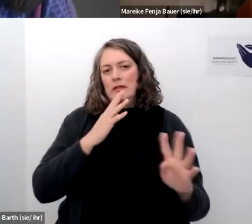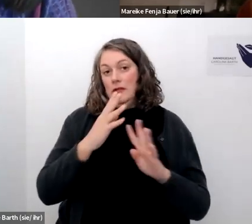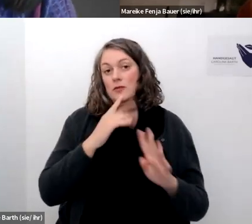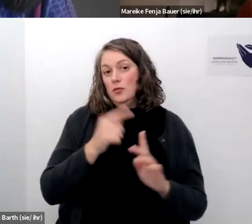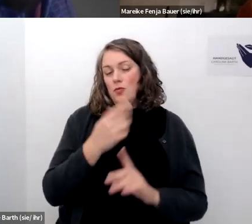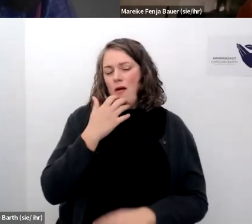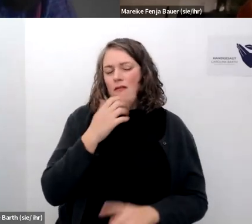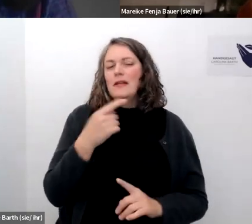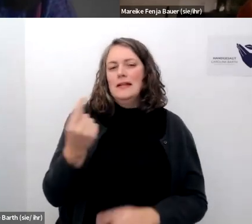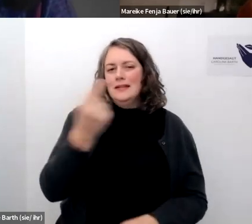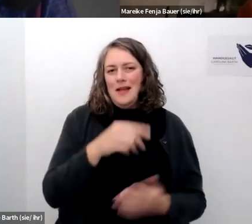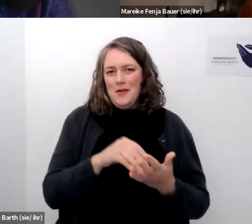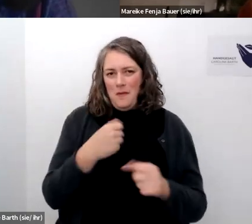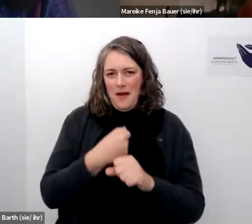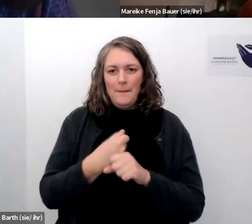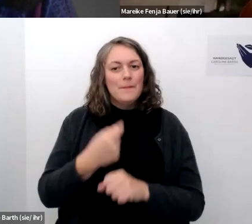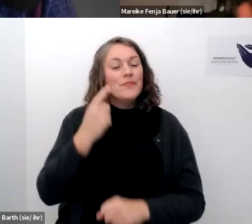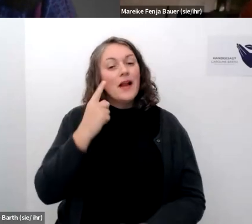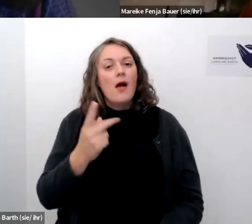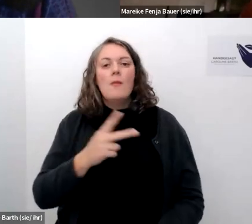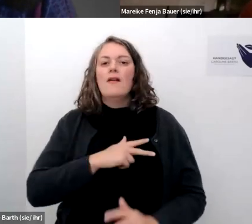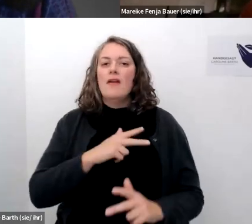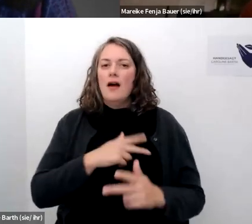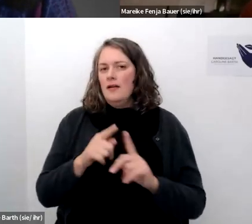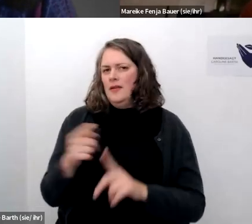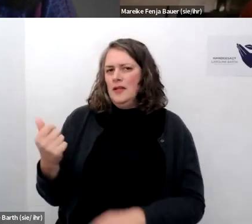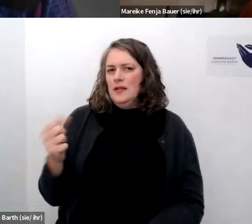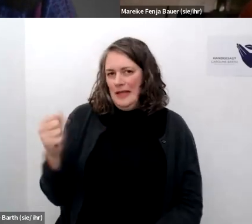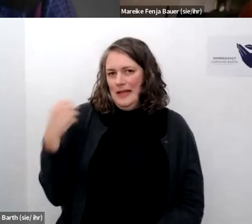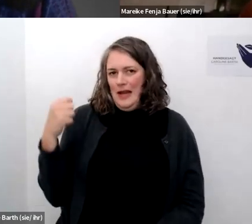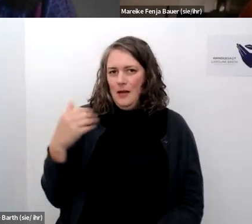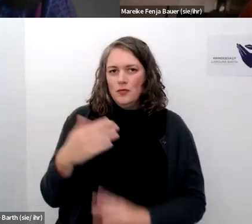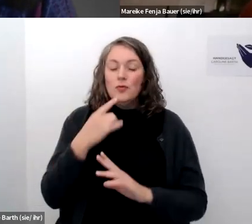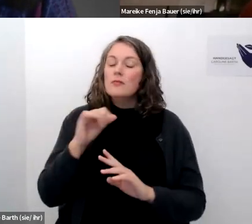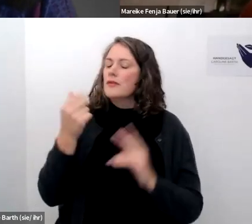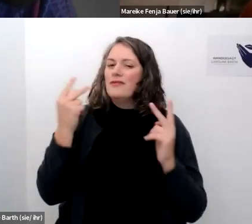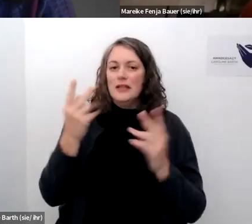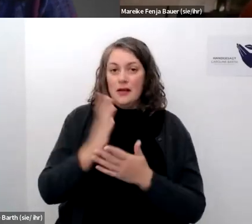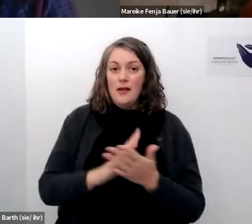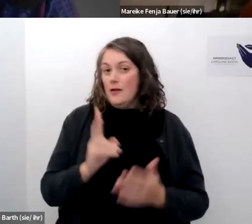folgenden jahr noch machen kann weil ich glaube dass das ähnlich wie du sagst ein ganz wichtiger als taktiken muss